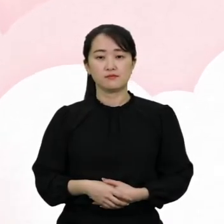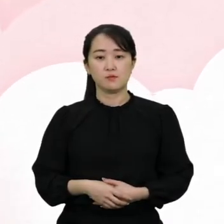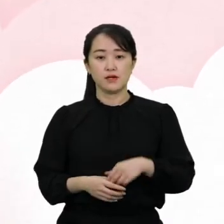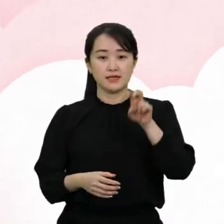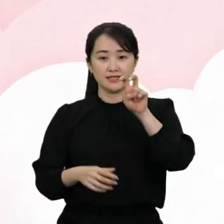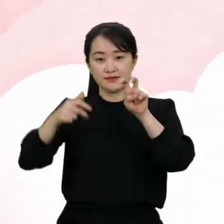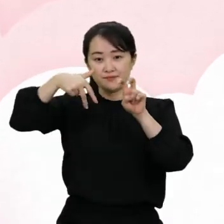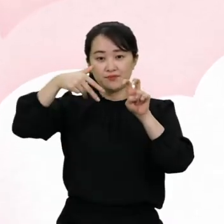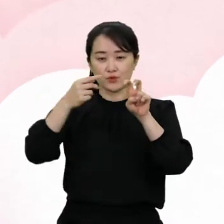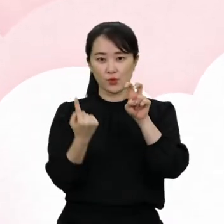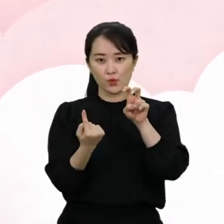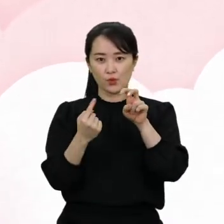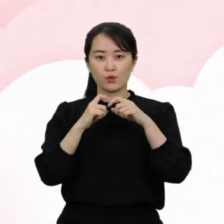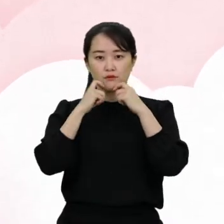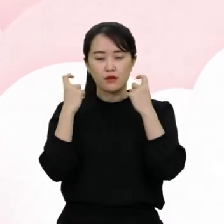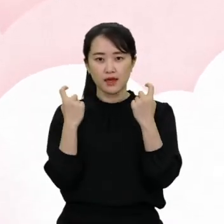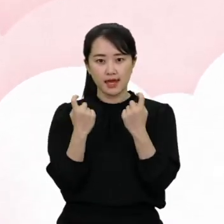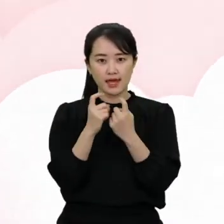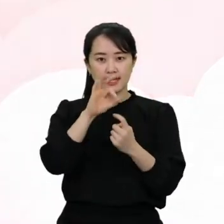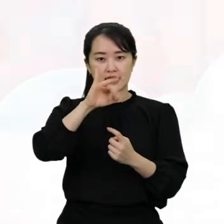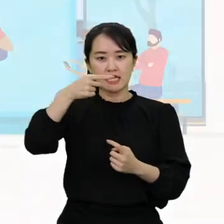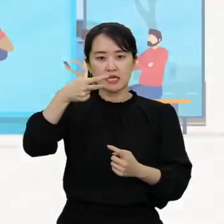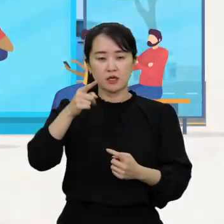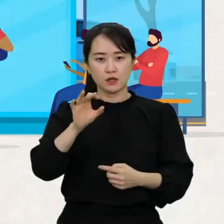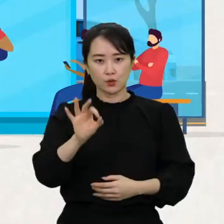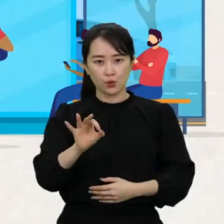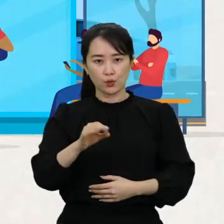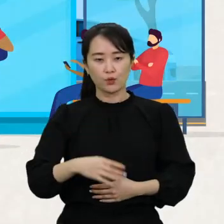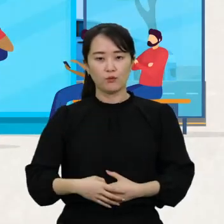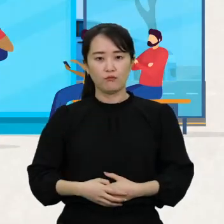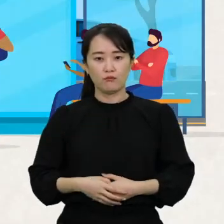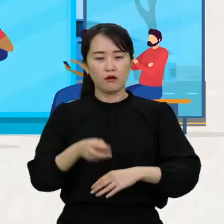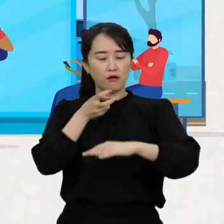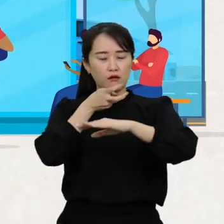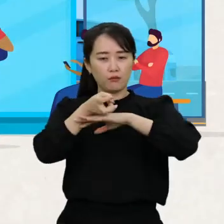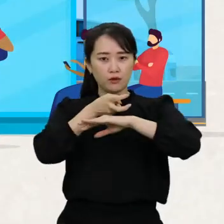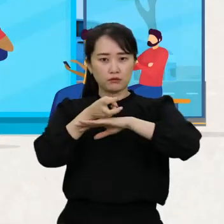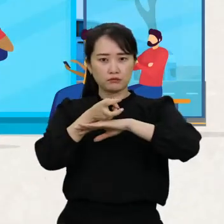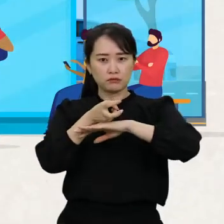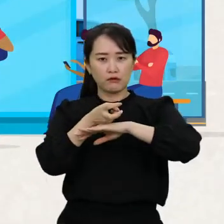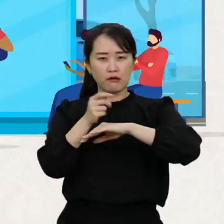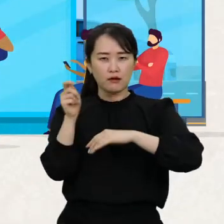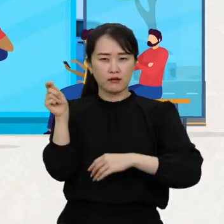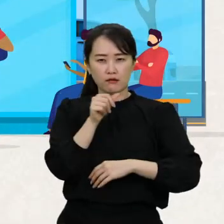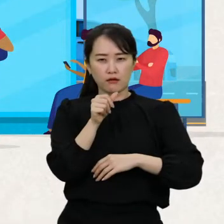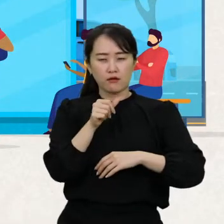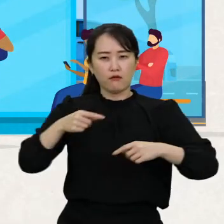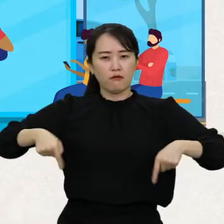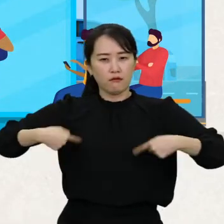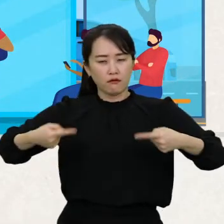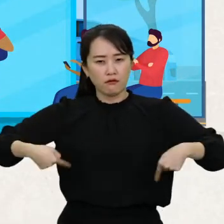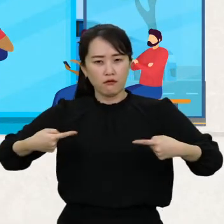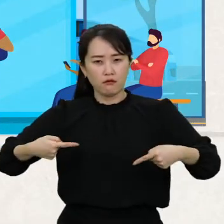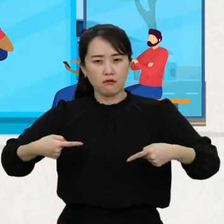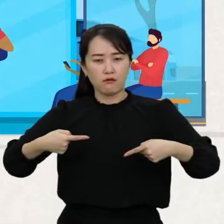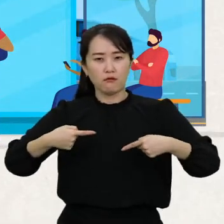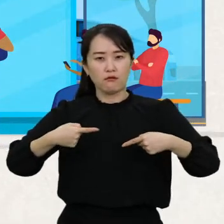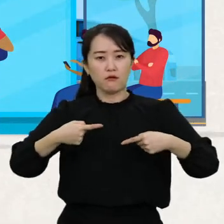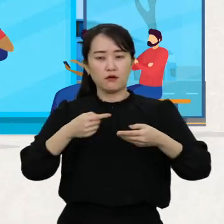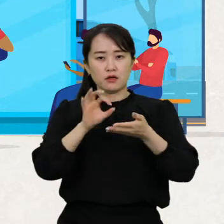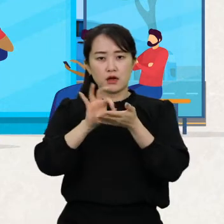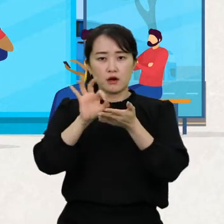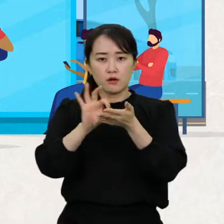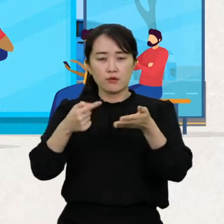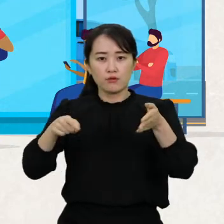제20조, 개인의 이동 시내버스나 고속버스에는 휠체어를 이용하는 사람들을 위한